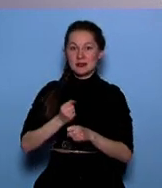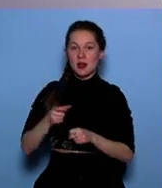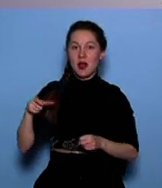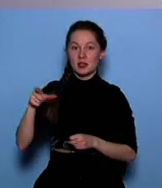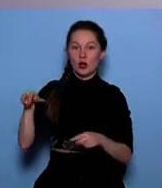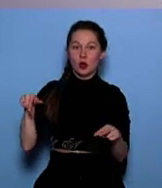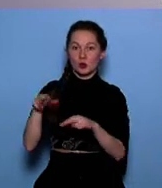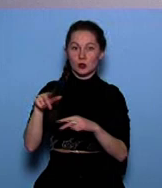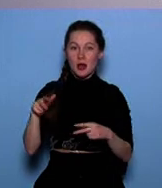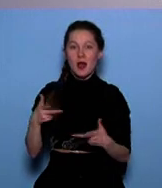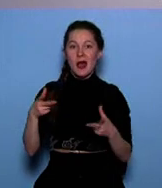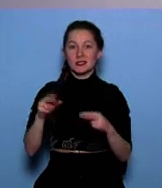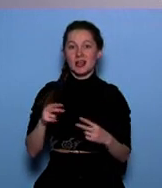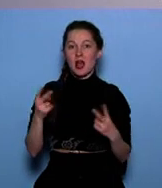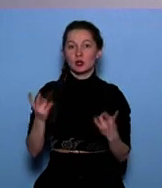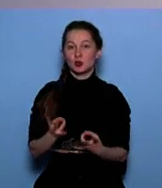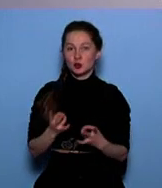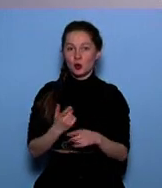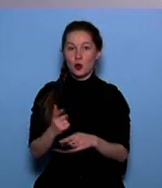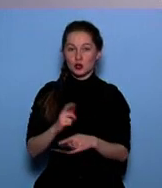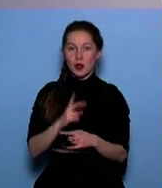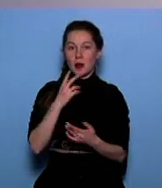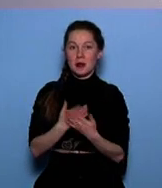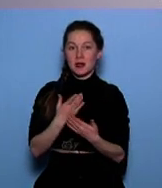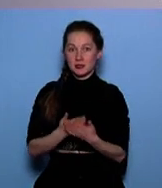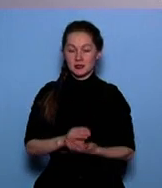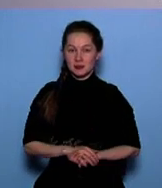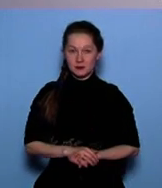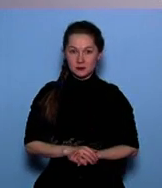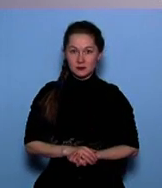пешеходные дорожки очень нужны, воткинцы показали нашим журналистам.